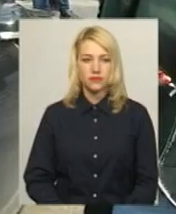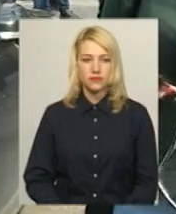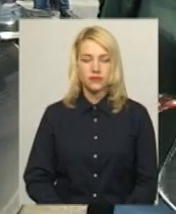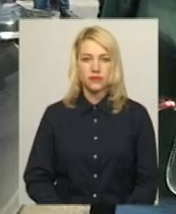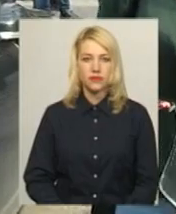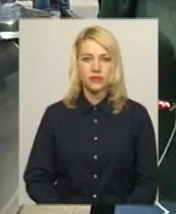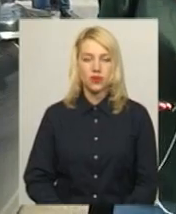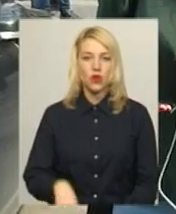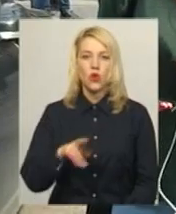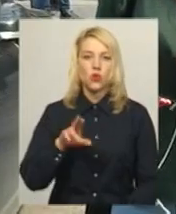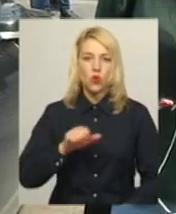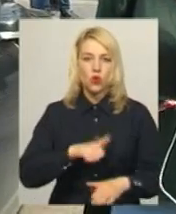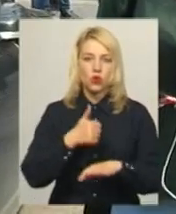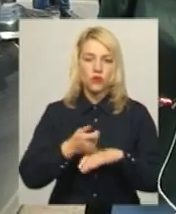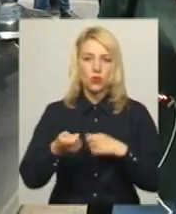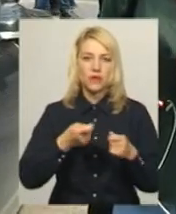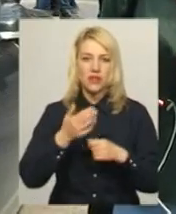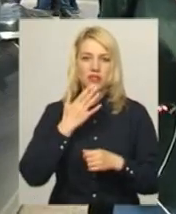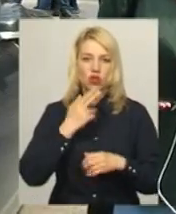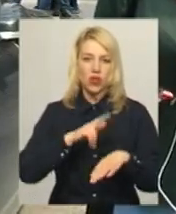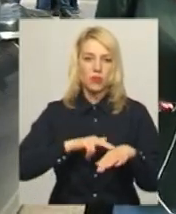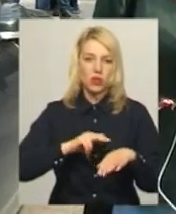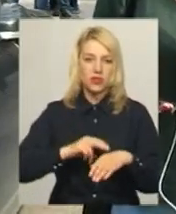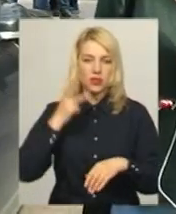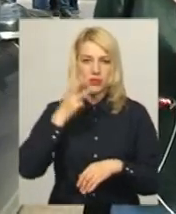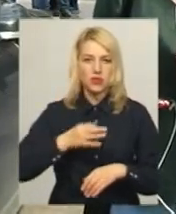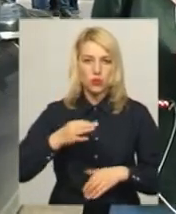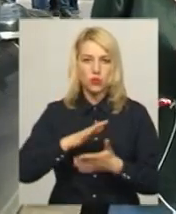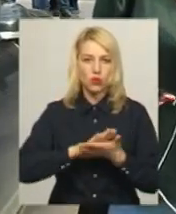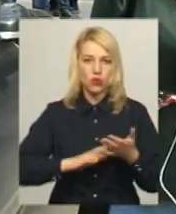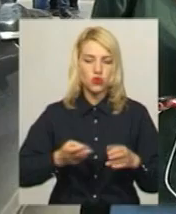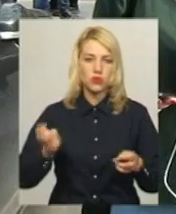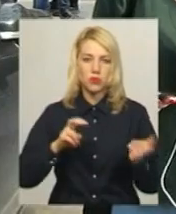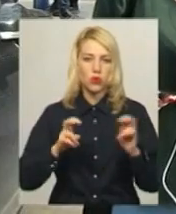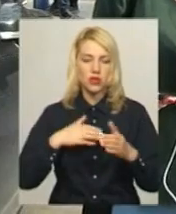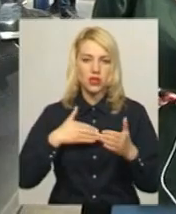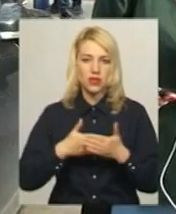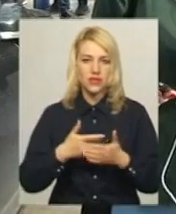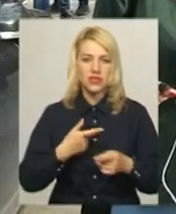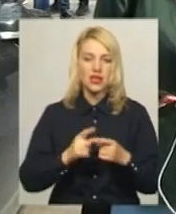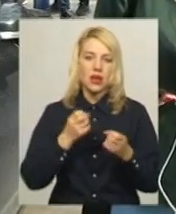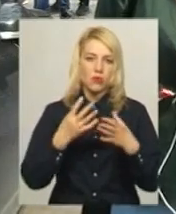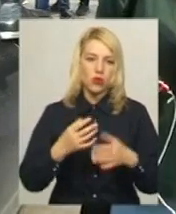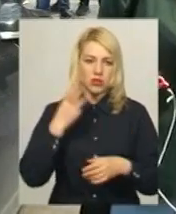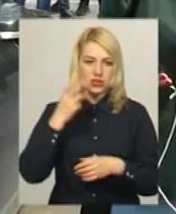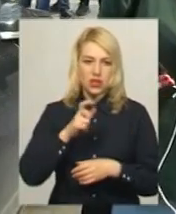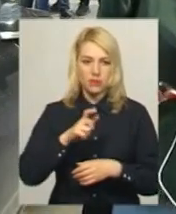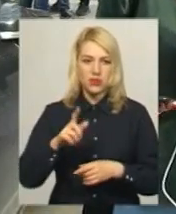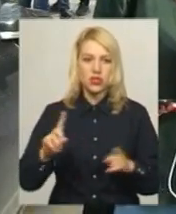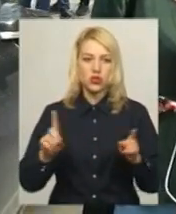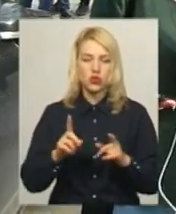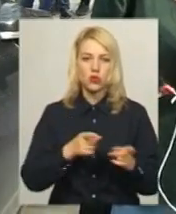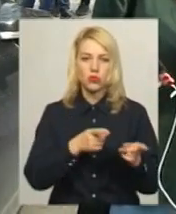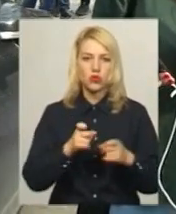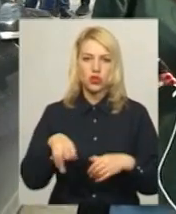До головного управління Нацполіції в Хмельницькій області продовжують зараз підходити активісти, волонтери та просто хмельничани, аби